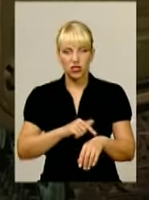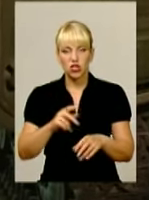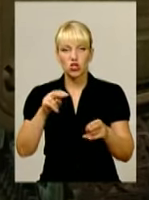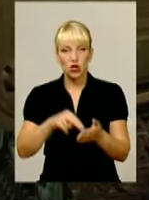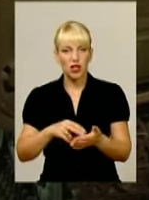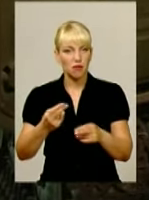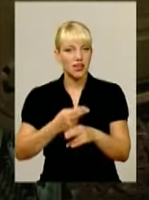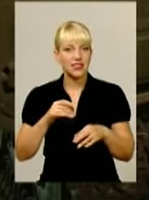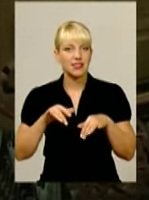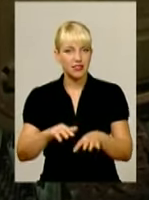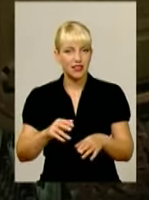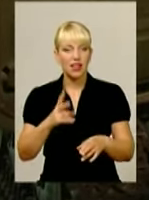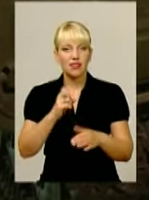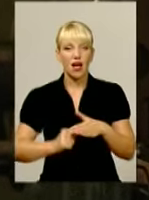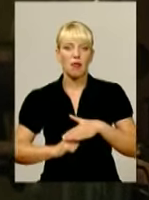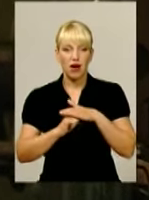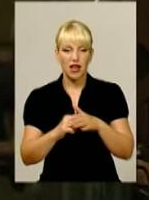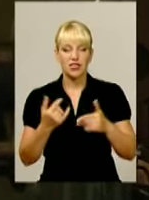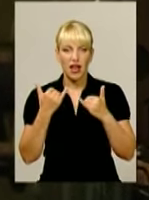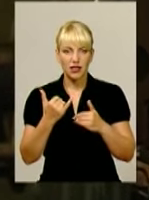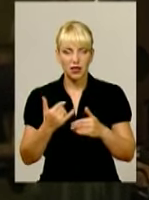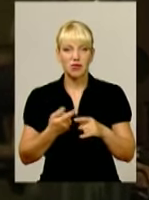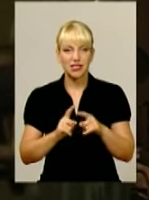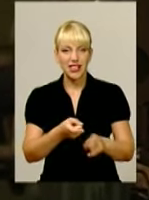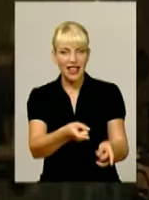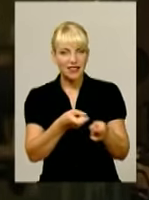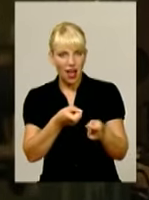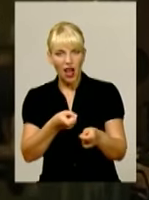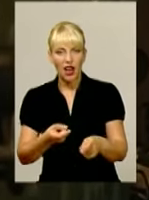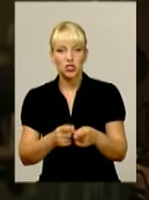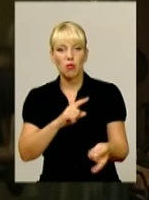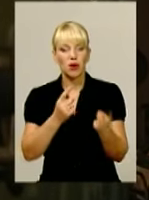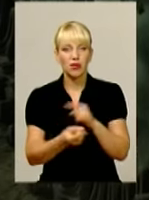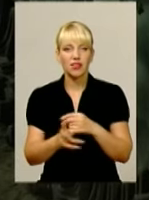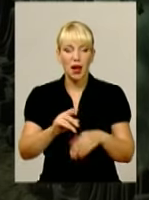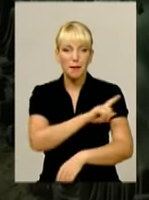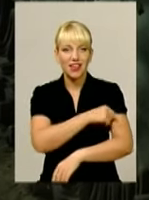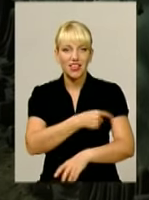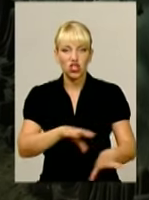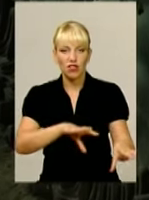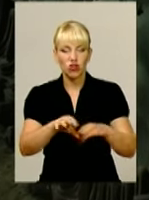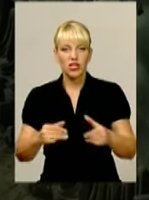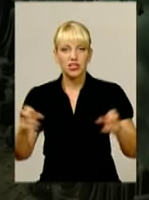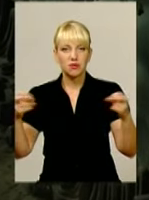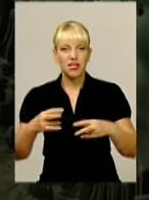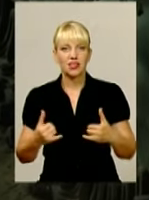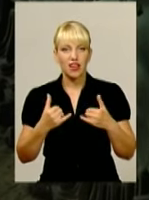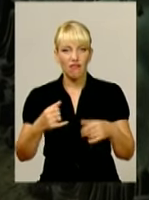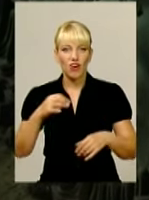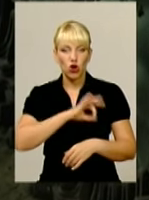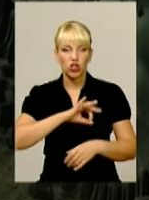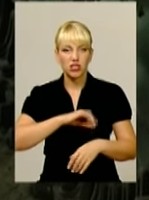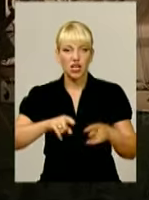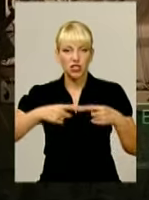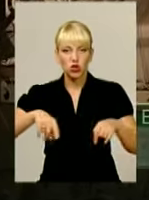базі. Тепер багатоцільовий броньований тягач переобладнають у медичний евакуатор спеціально для використання у зоні АТО.